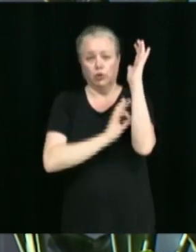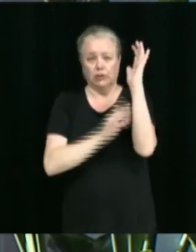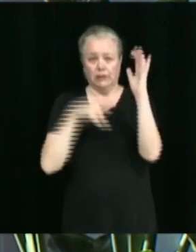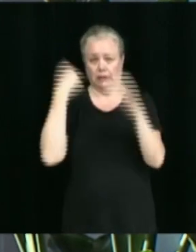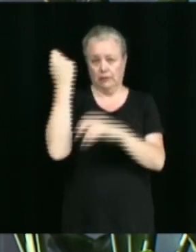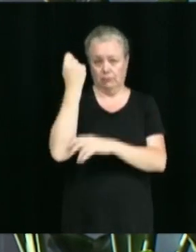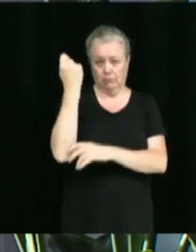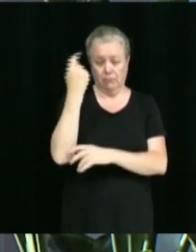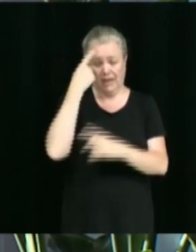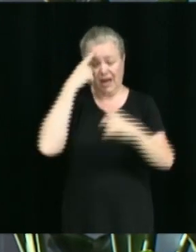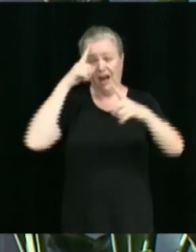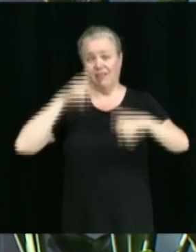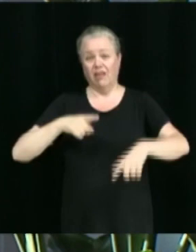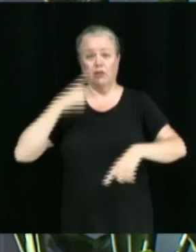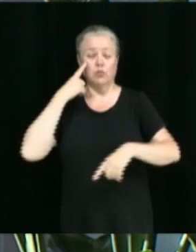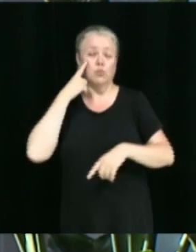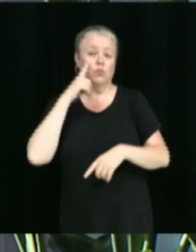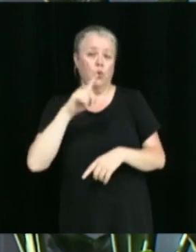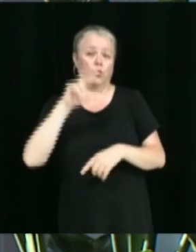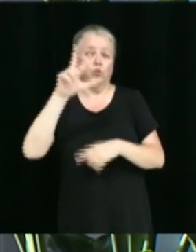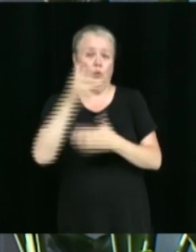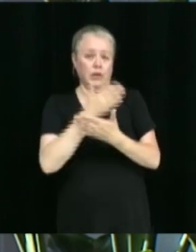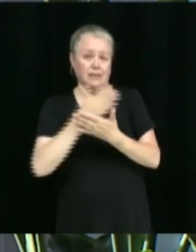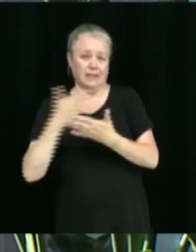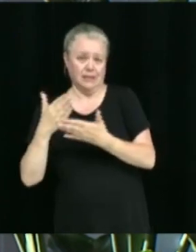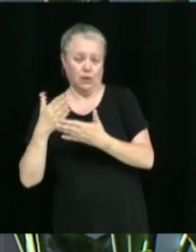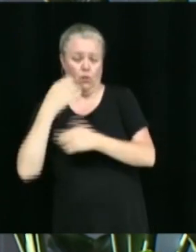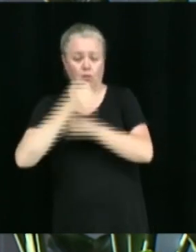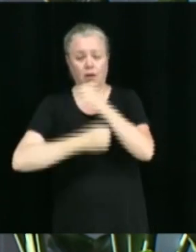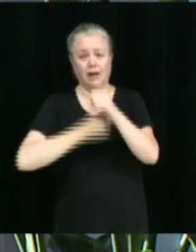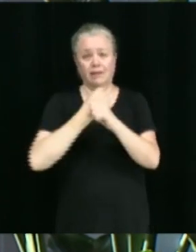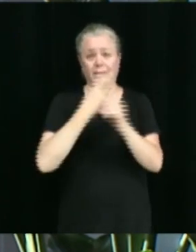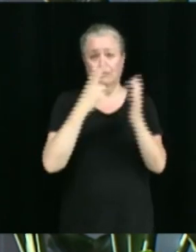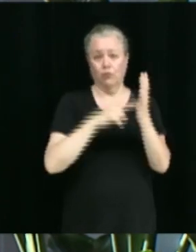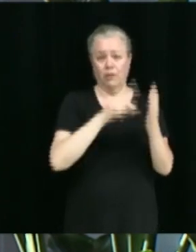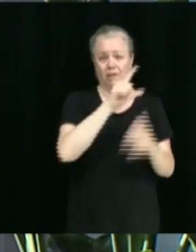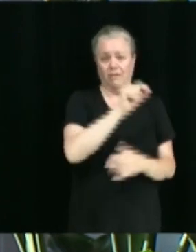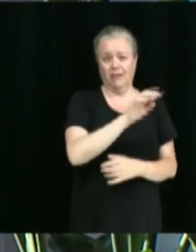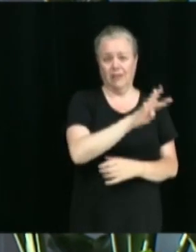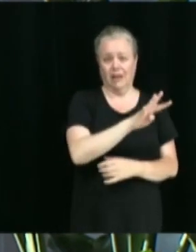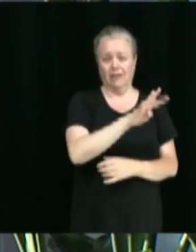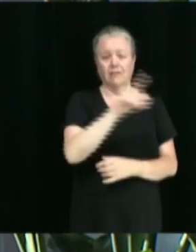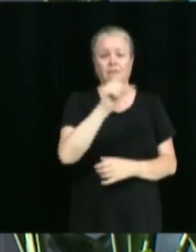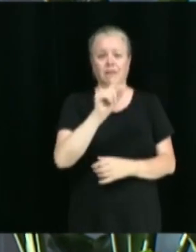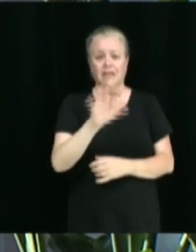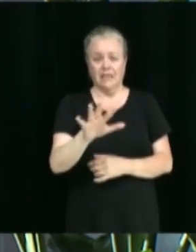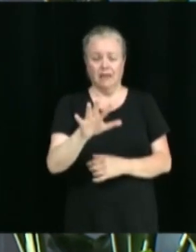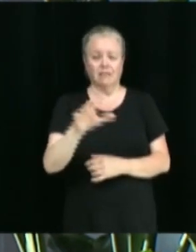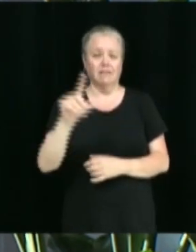saisons, du 1er mai au 1er novembre pour les années 2024, 2025 et 2026.